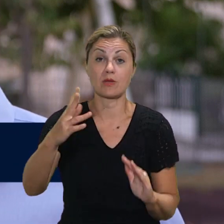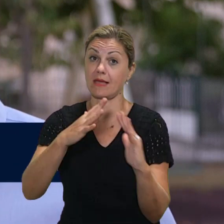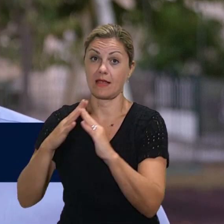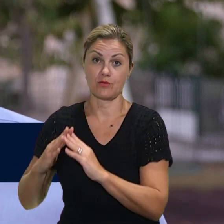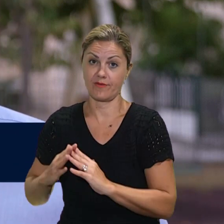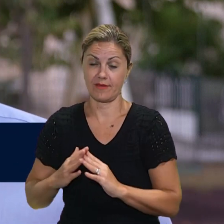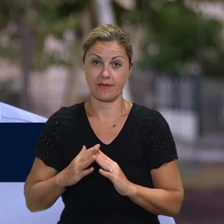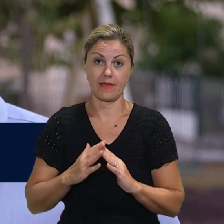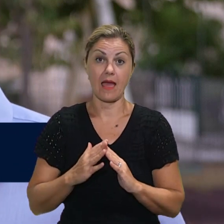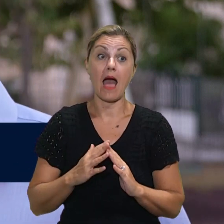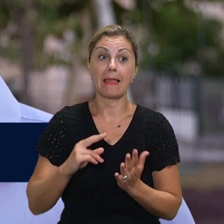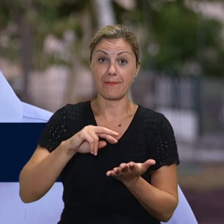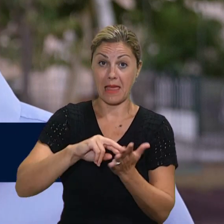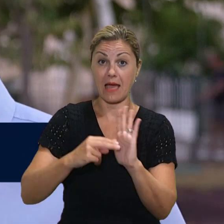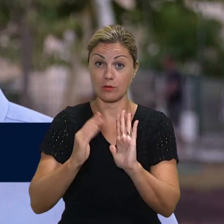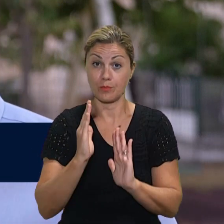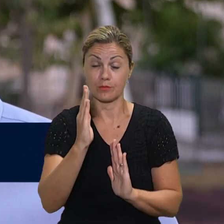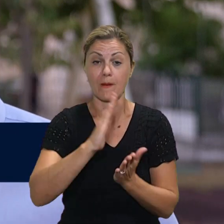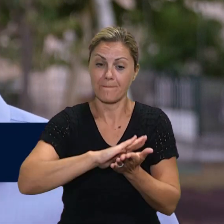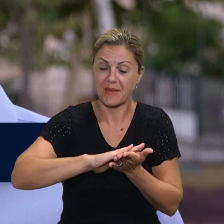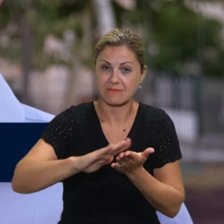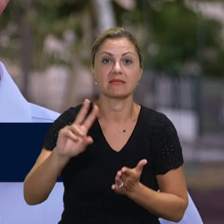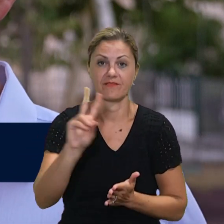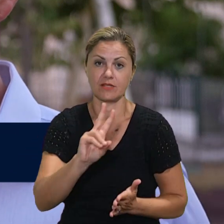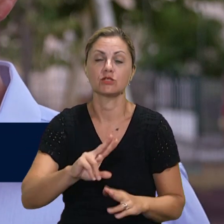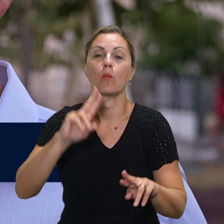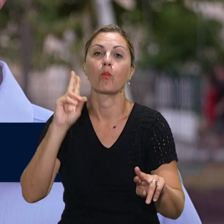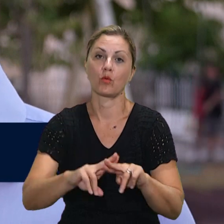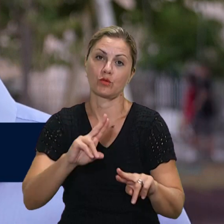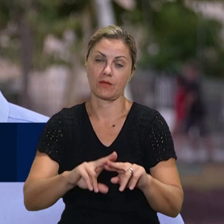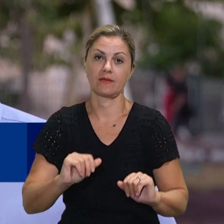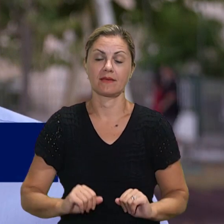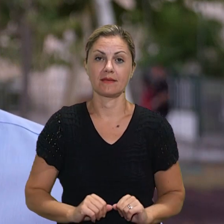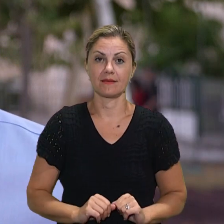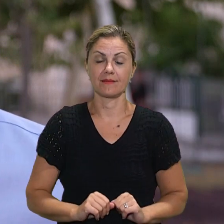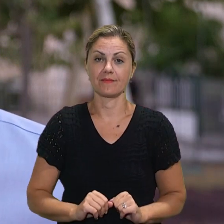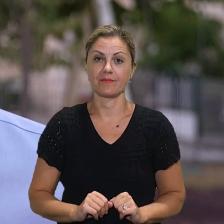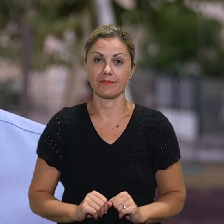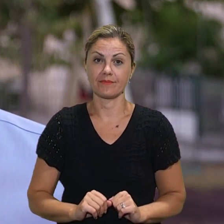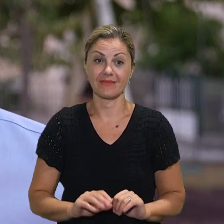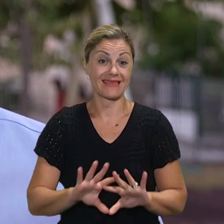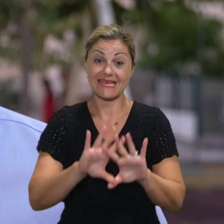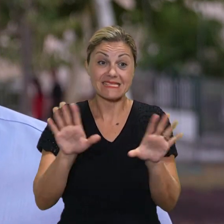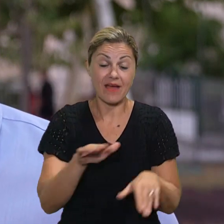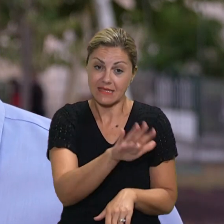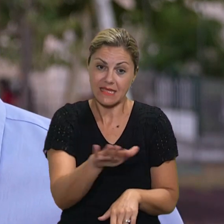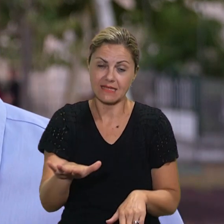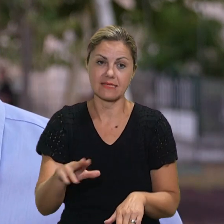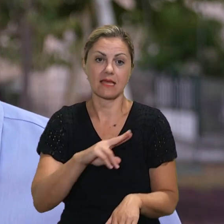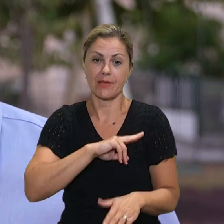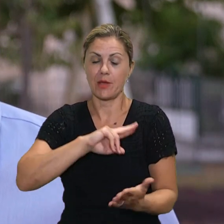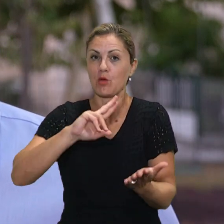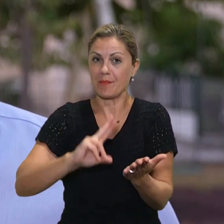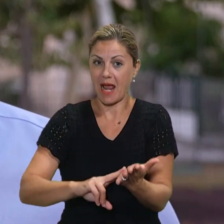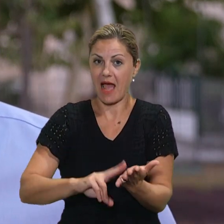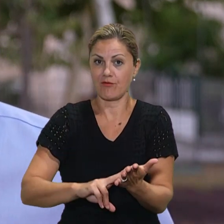besplatne dječje vrtiće u graditologiji. Smatramo to kao i osnovna škola. Jedan vid koji bi de facto trebao biti obavezen da sva djeca koja žele idu